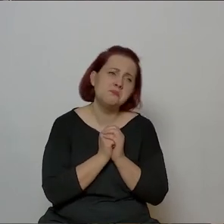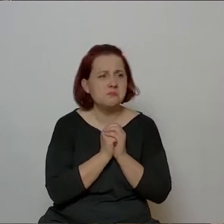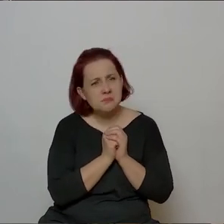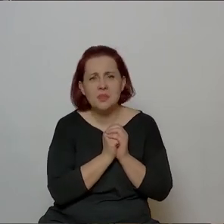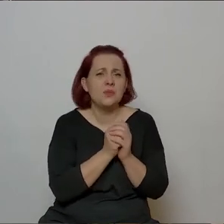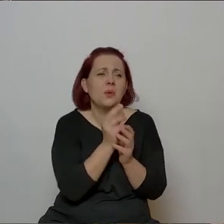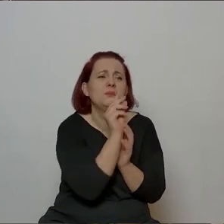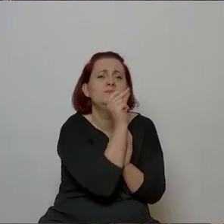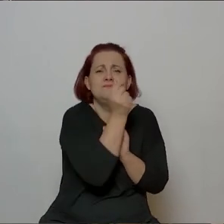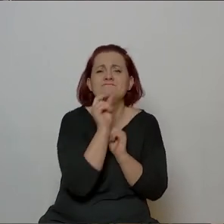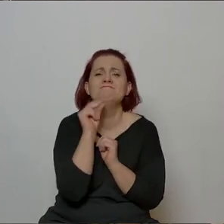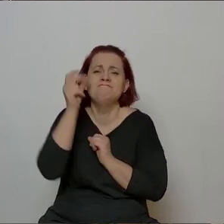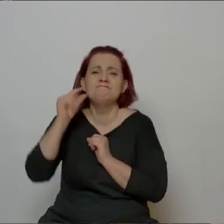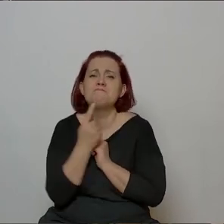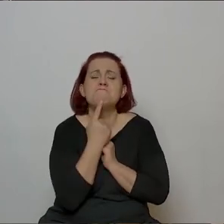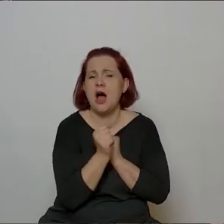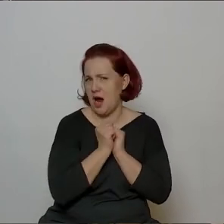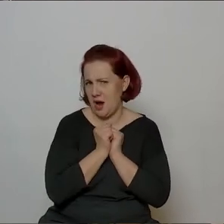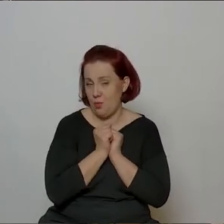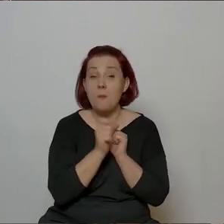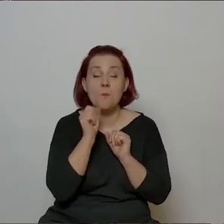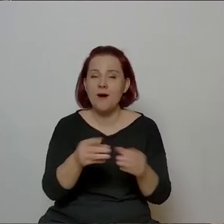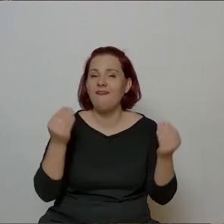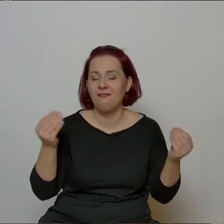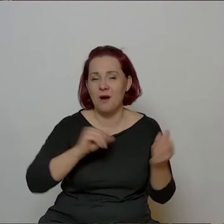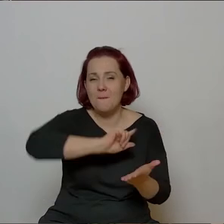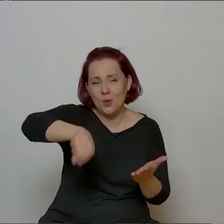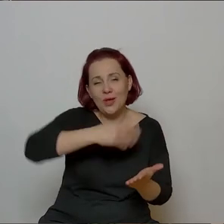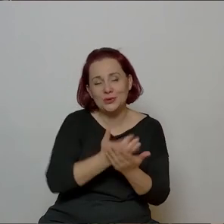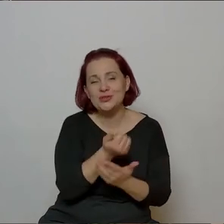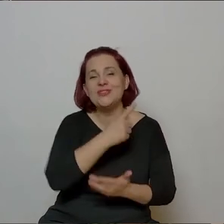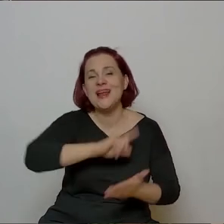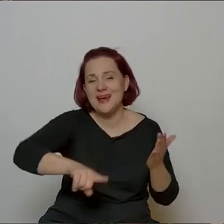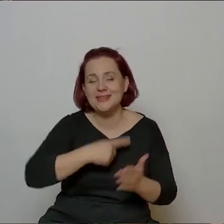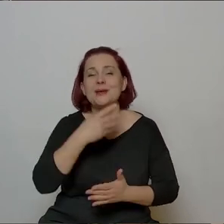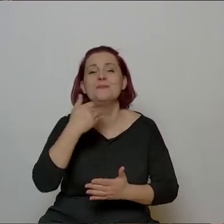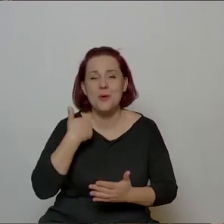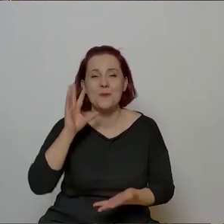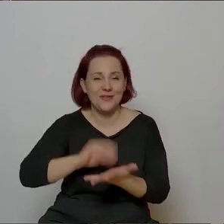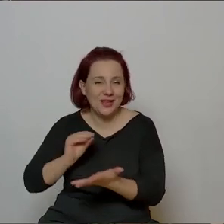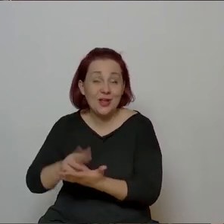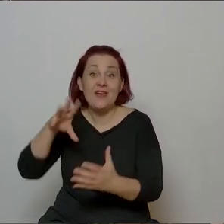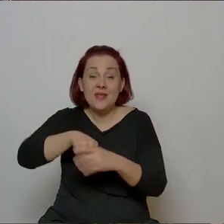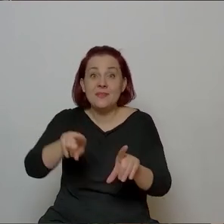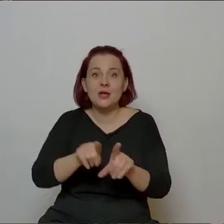rodzynki, jest oczywiście ta wspaniała płyta, której tyle razy mówiliśmy, tam zresztą był też poemat cały w Weronie